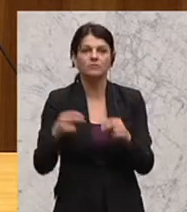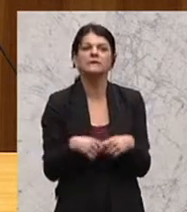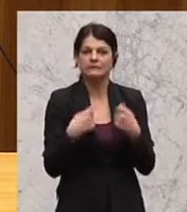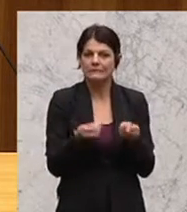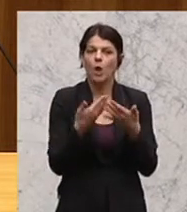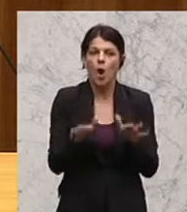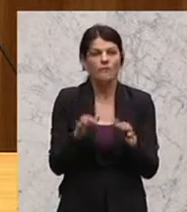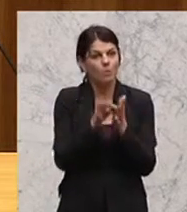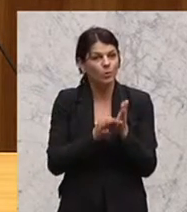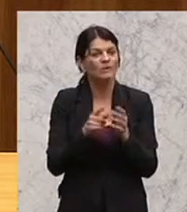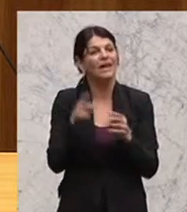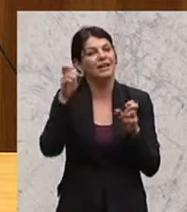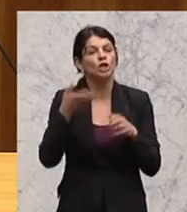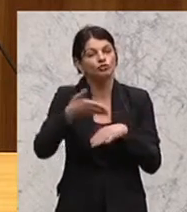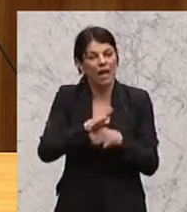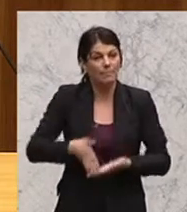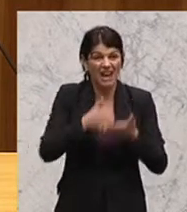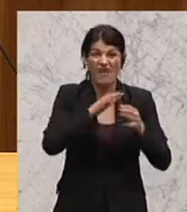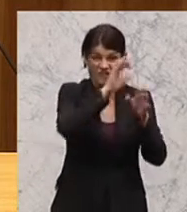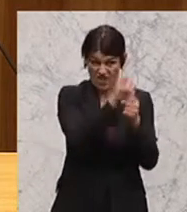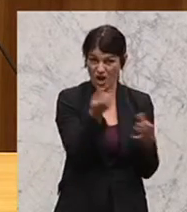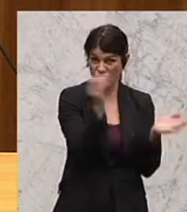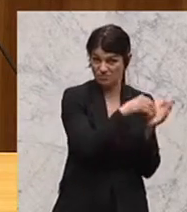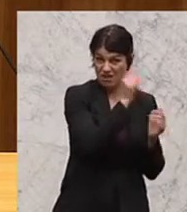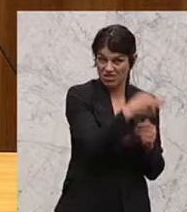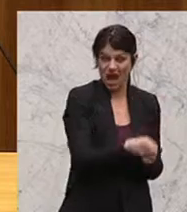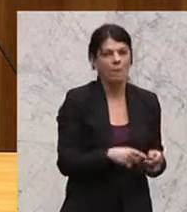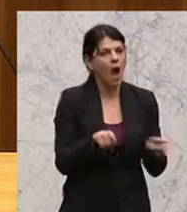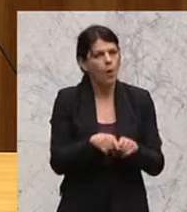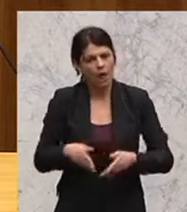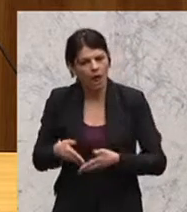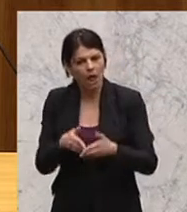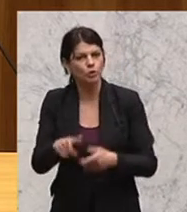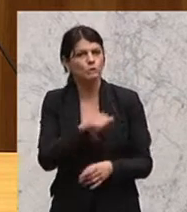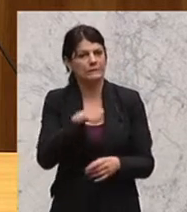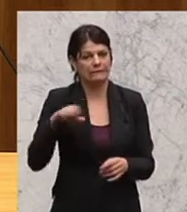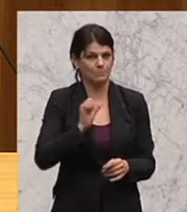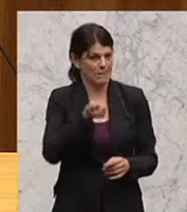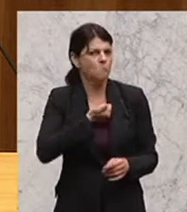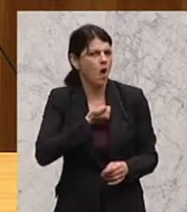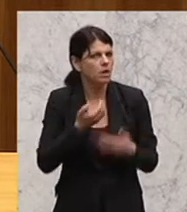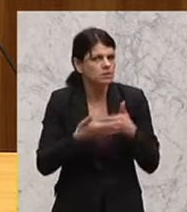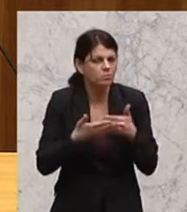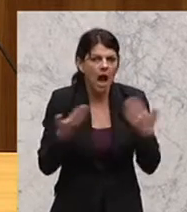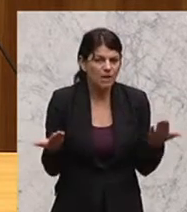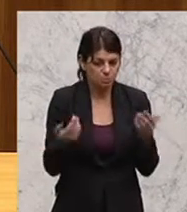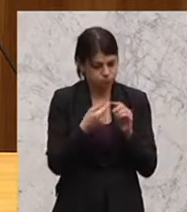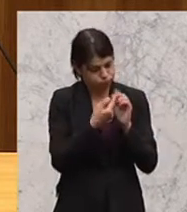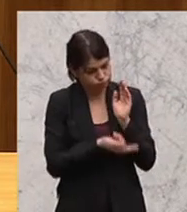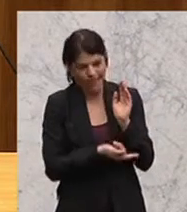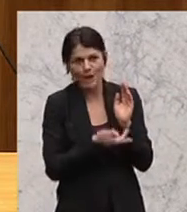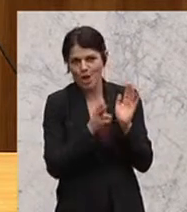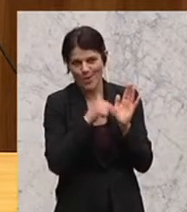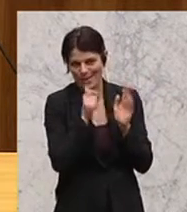Sterbehilfe in die Verfassung ja, nein, aber auch Beihilfe zum Selbstmord, all diese Dinge wurden bewusst